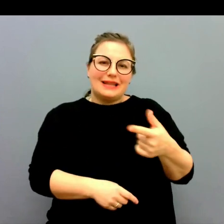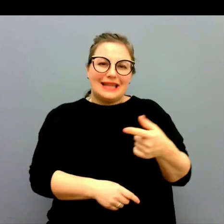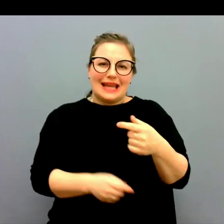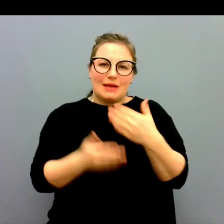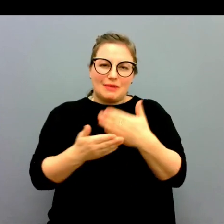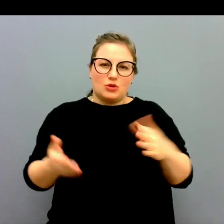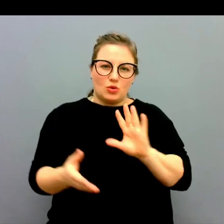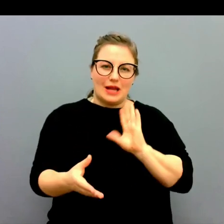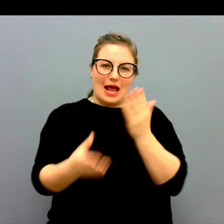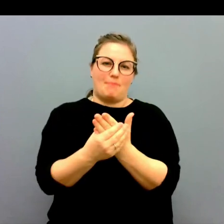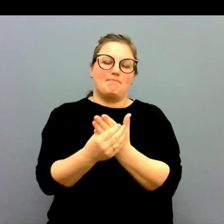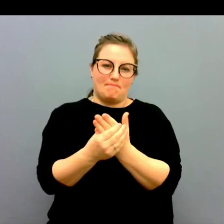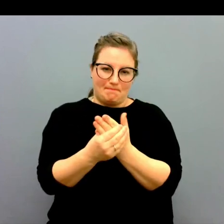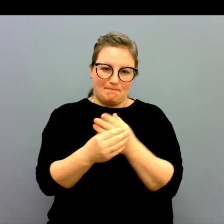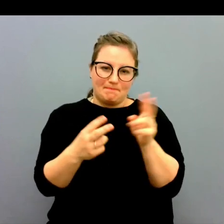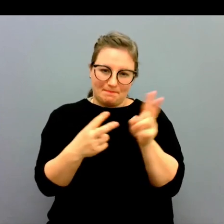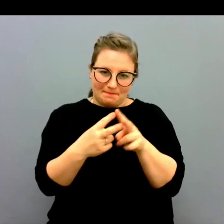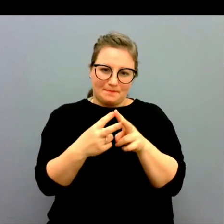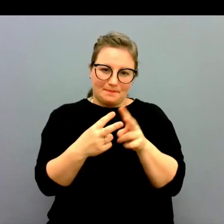powerpoint-presentationen.